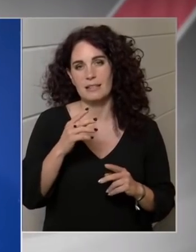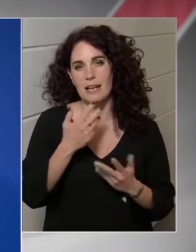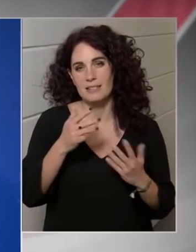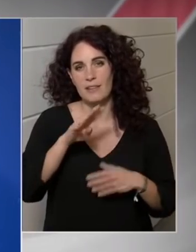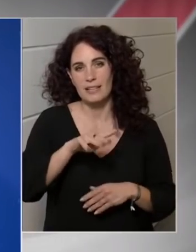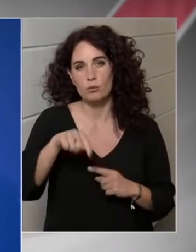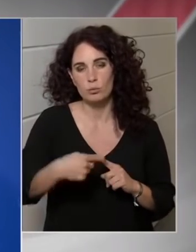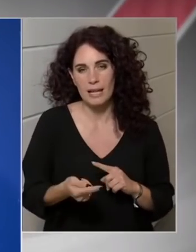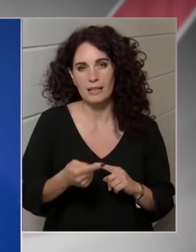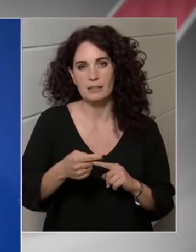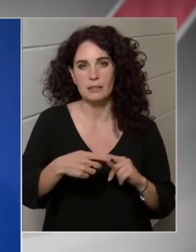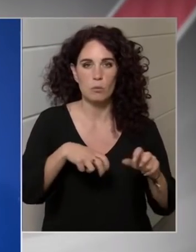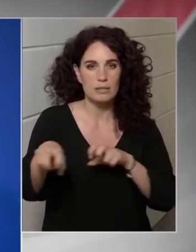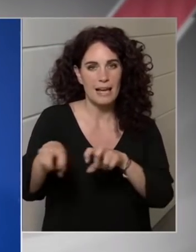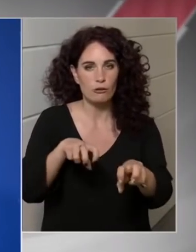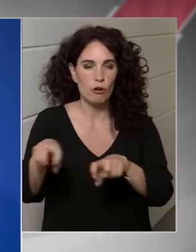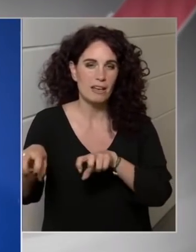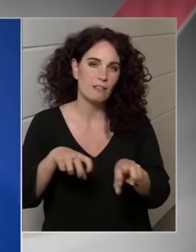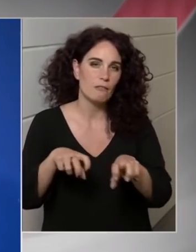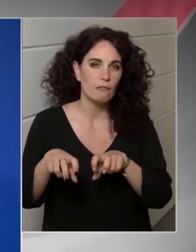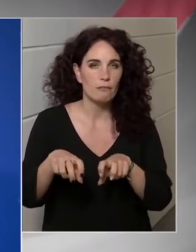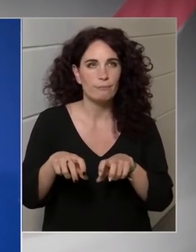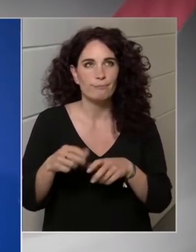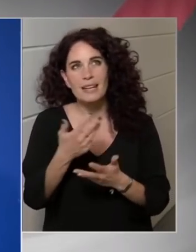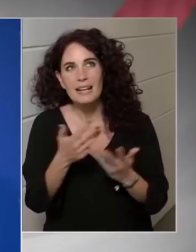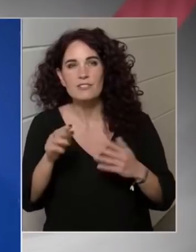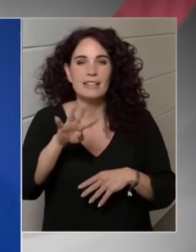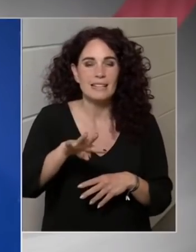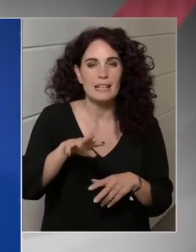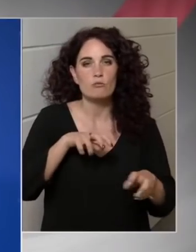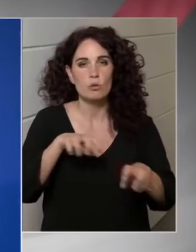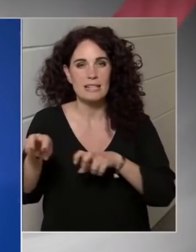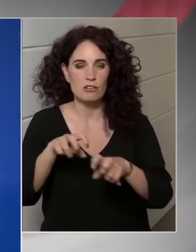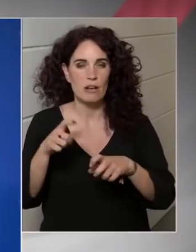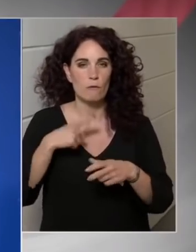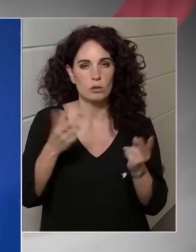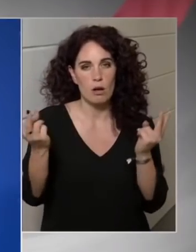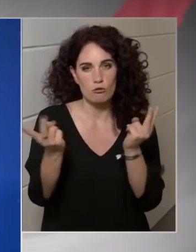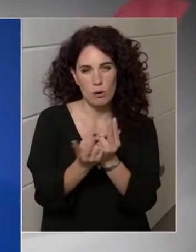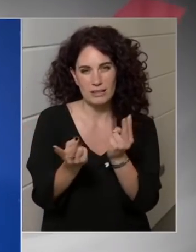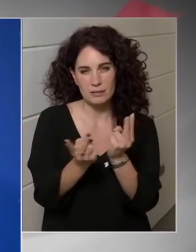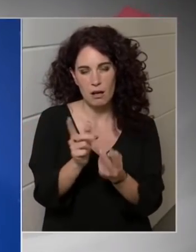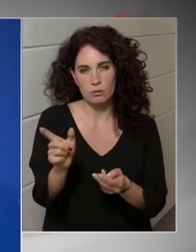mozgásaihoz volt hasonlítható.